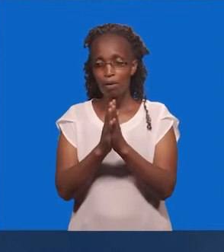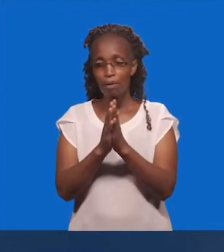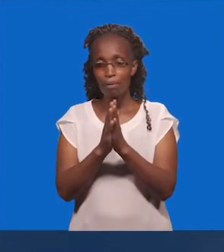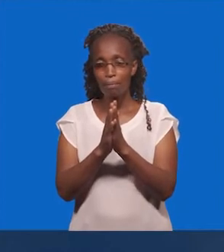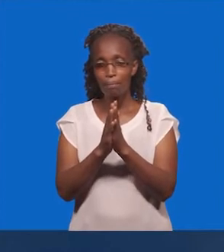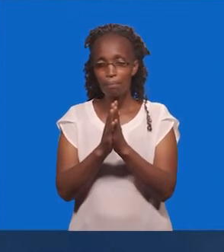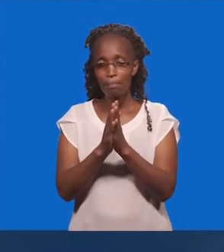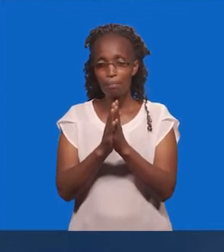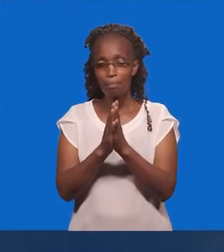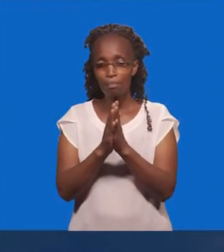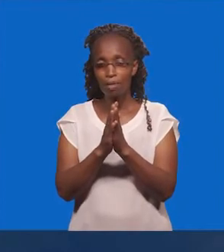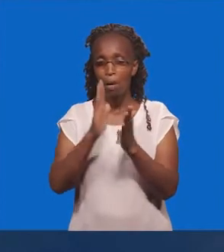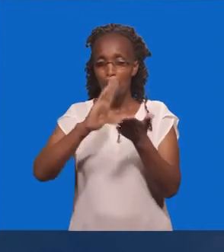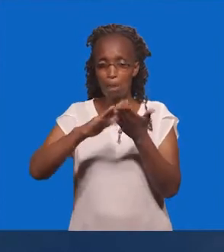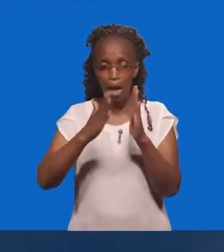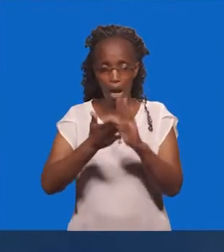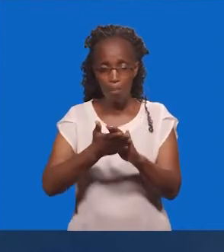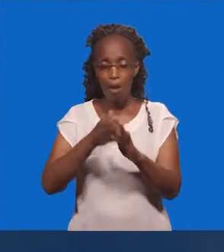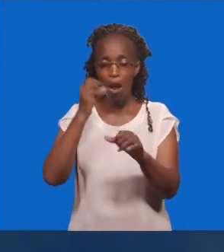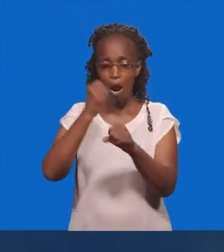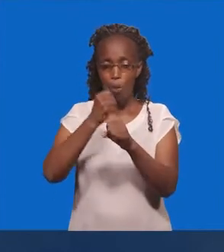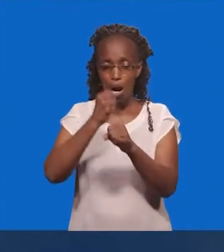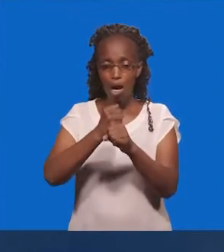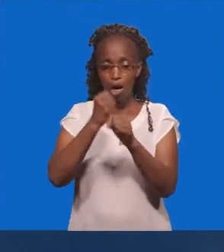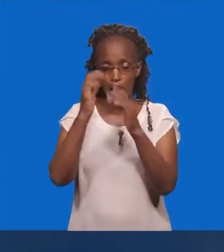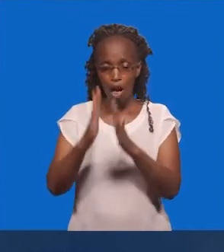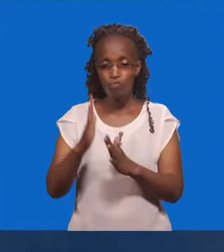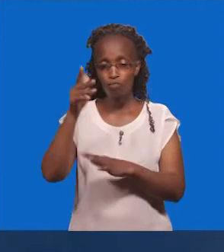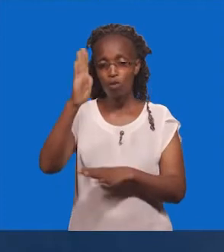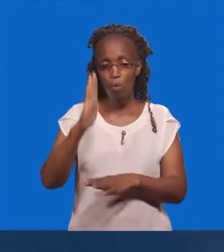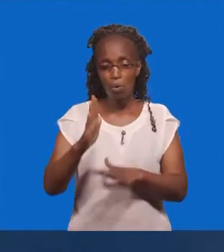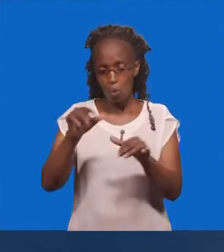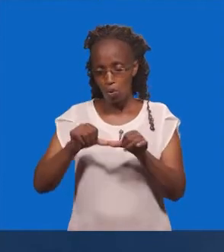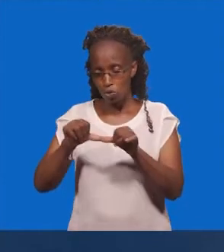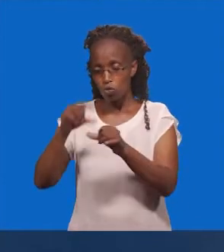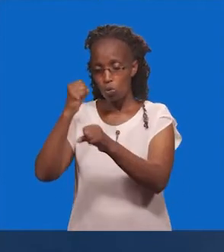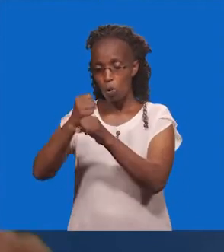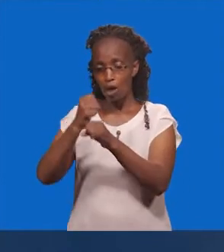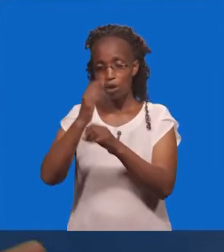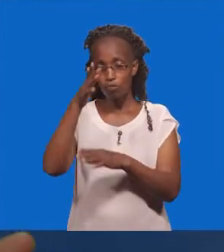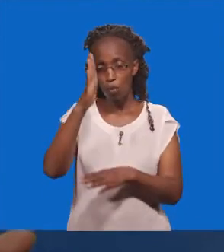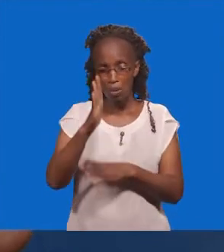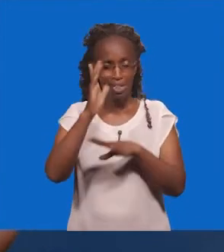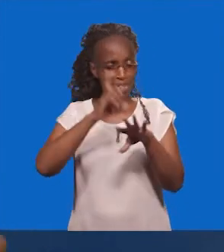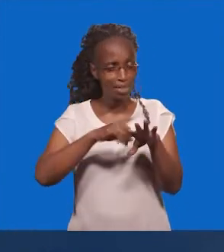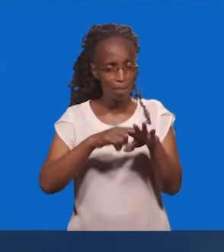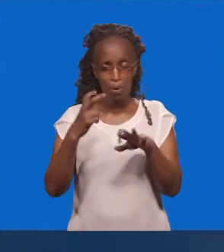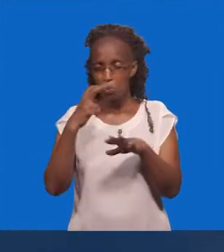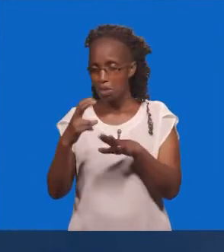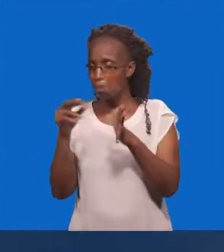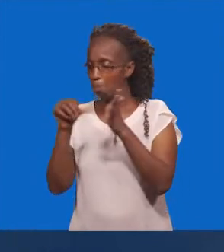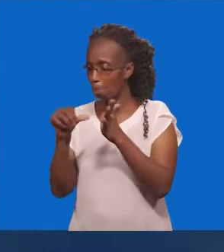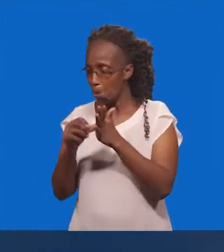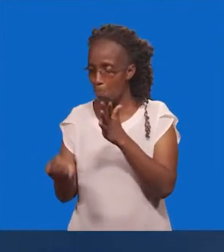Kuwa Mpanyikazi Wa Mwenyezi Mungu Fanya Kazi Ya Mungu Iwe Unapo Una Mambu Ya Unaenda Murama